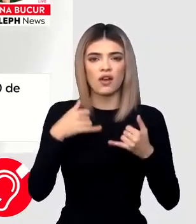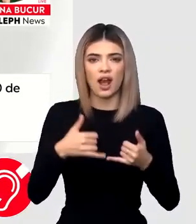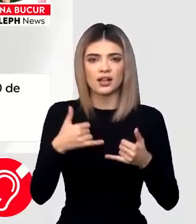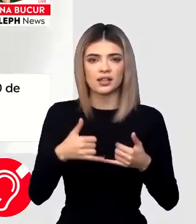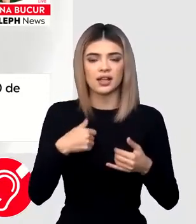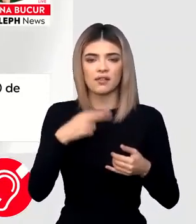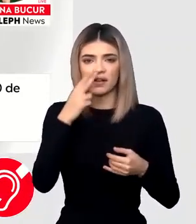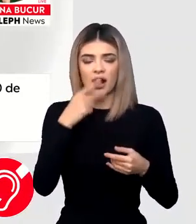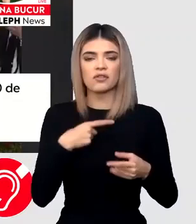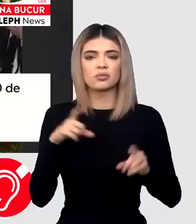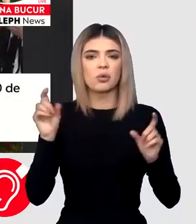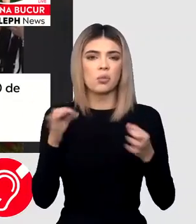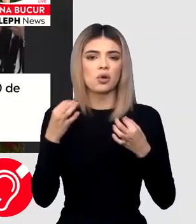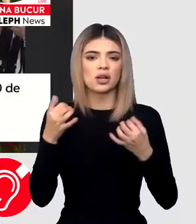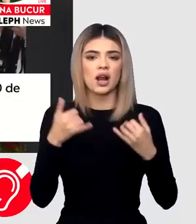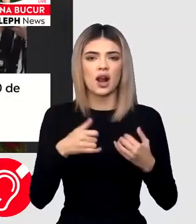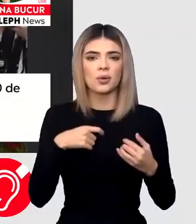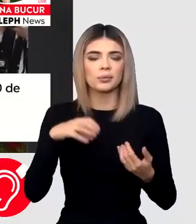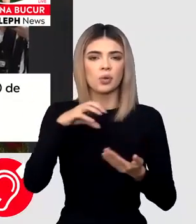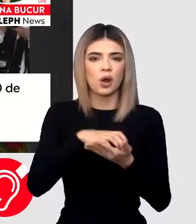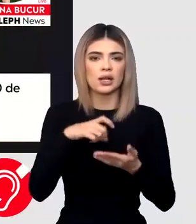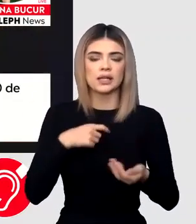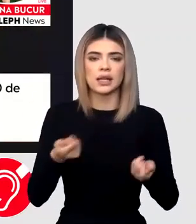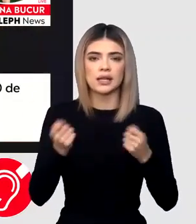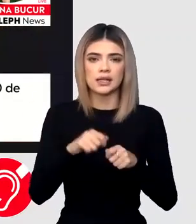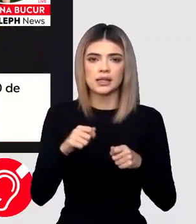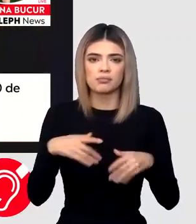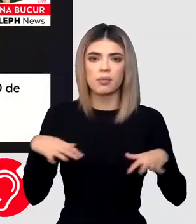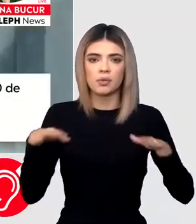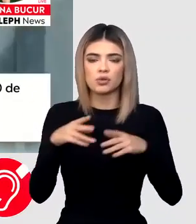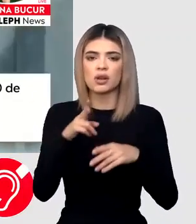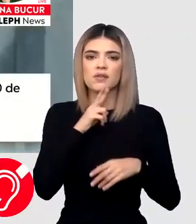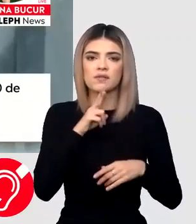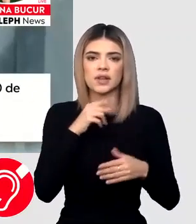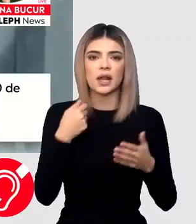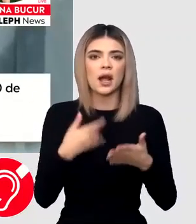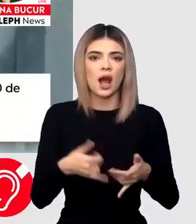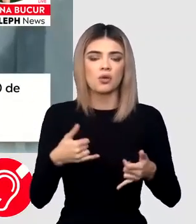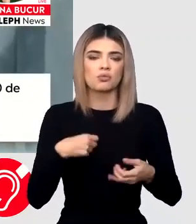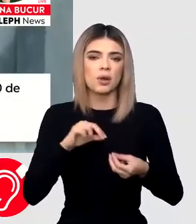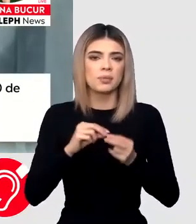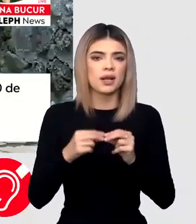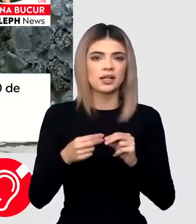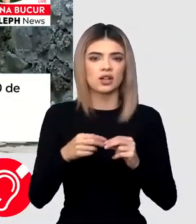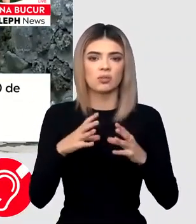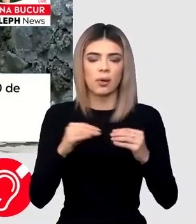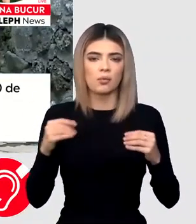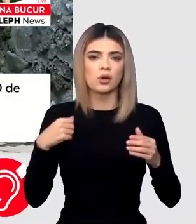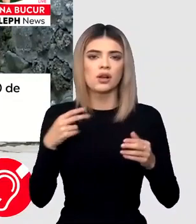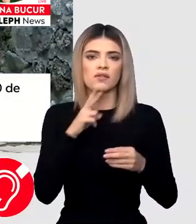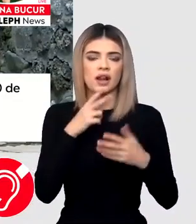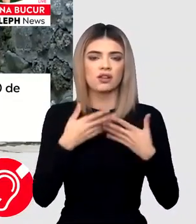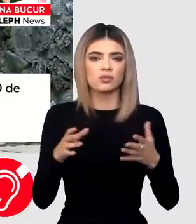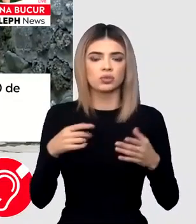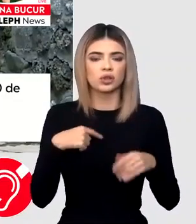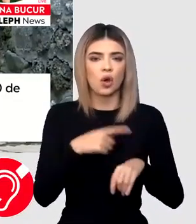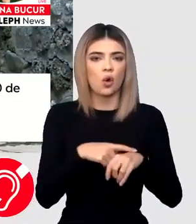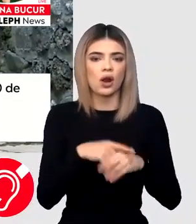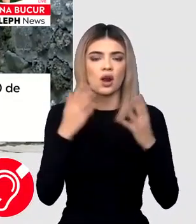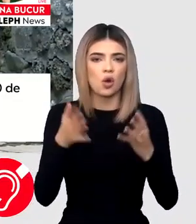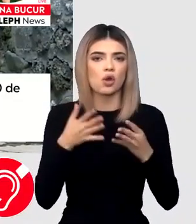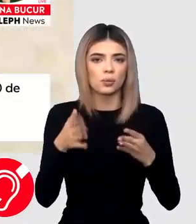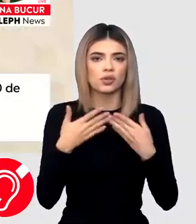într-un stil modern. Când locația a fost închisă publicului încă de vine pentru pregătiri, evenimentul a început în jurul orei 19,